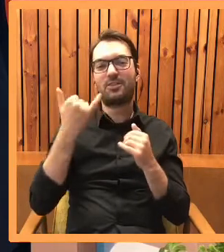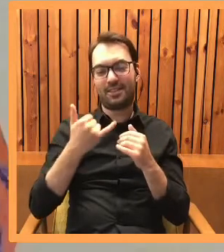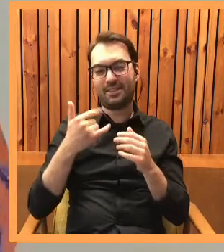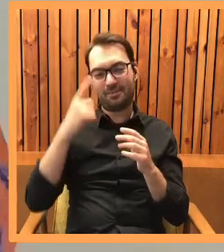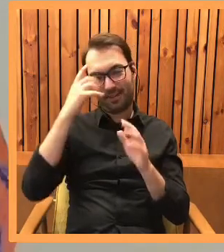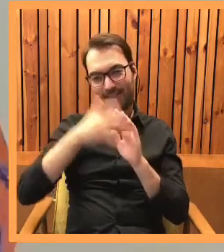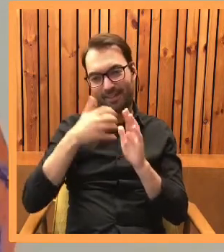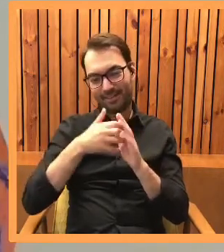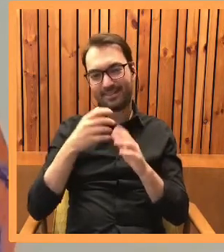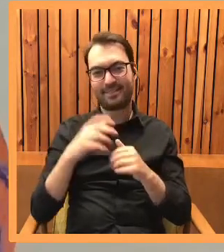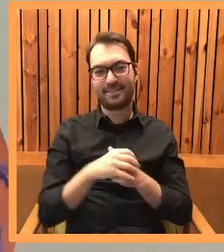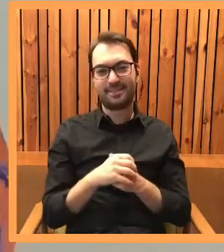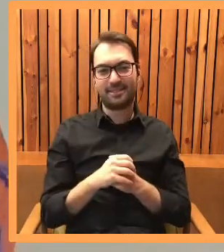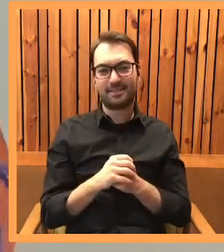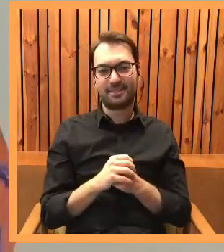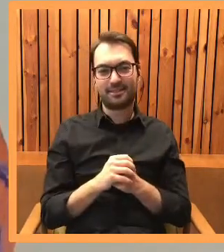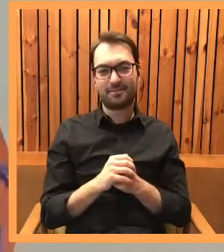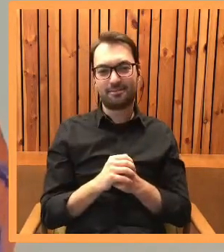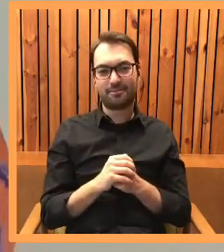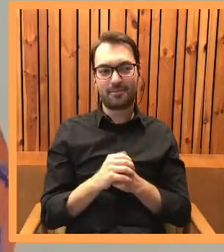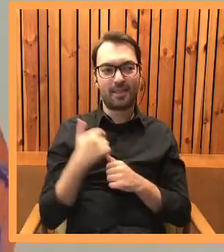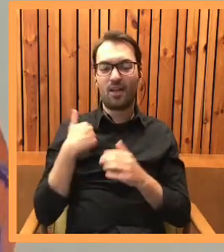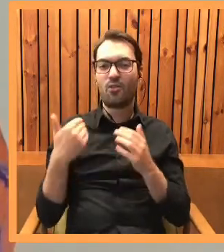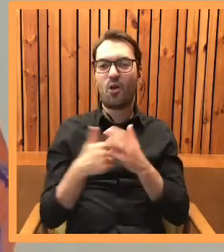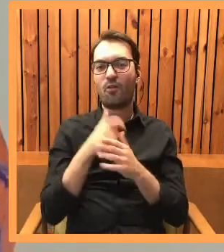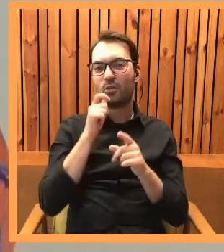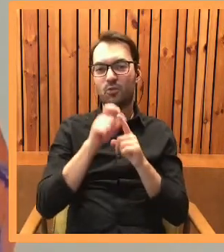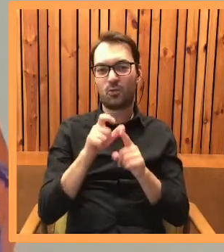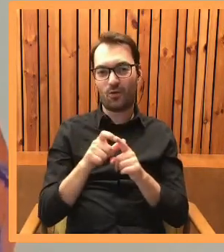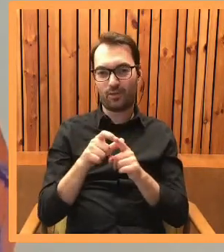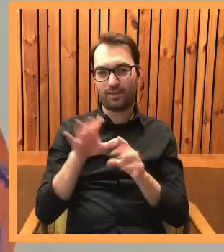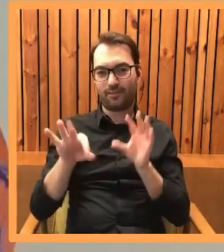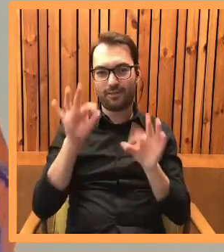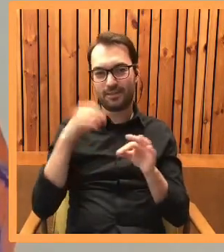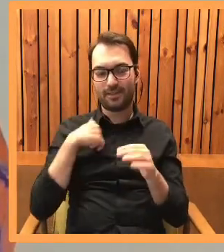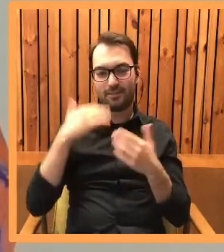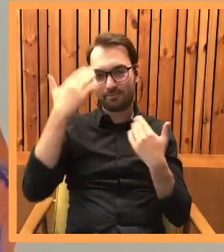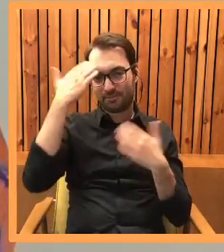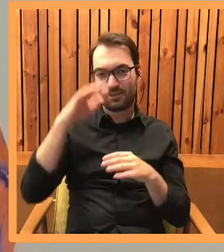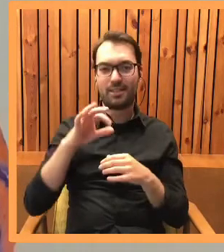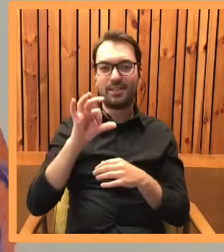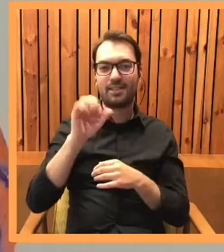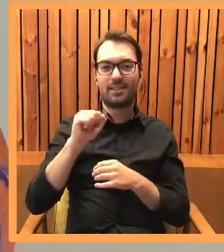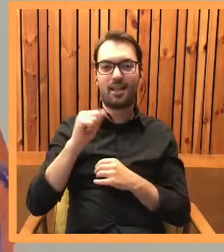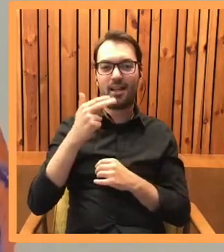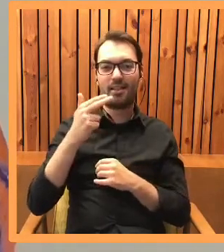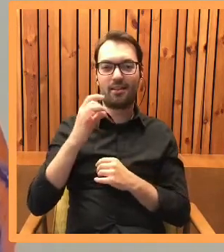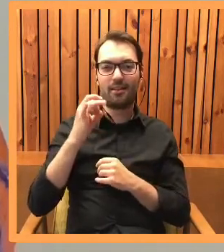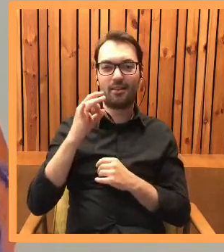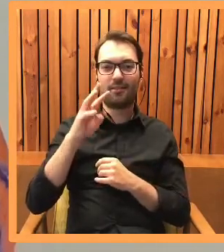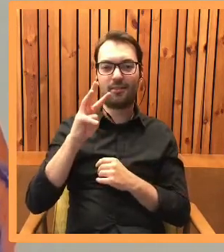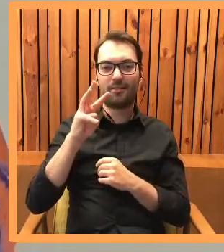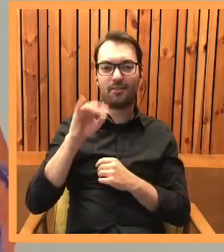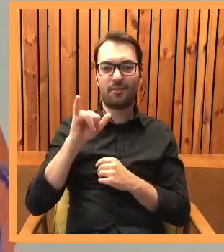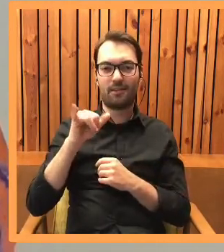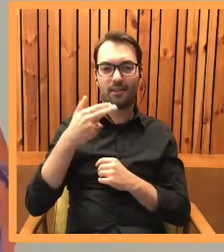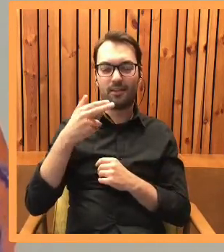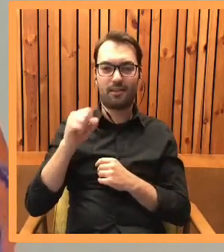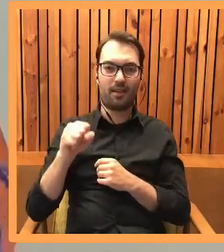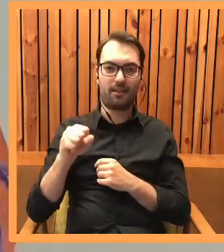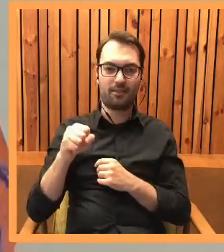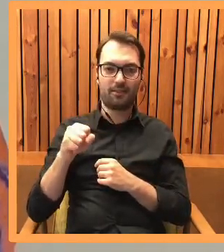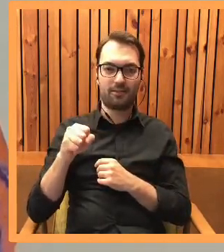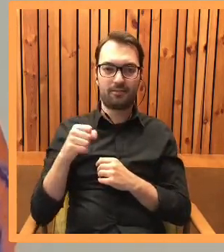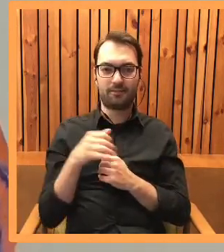dzieciom. Ja sobie zapisałam, słuchaj, nowe słowa nawet do słownika laika. Nie znałam wcześniej sangwiny, chociażby, więc faktycznie bardzo...